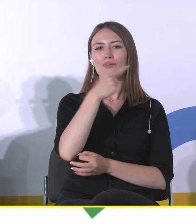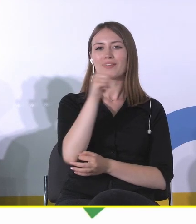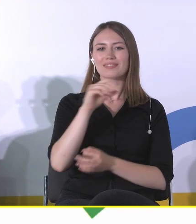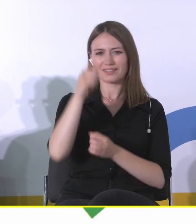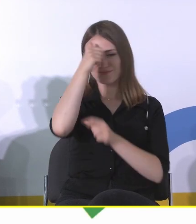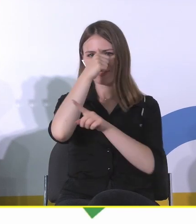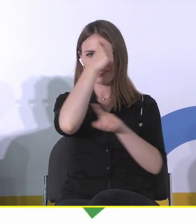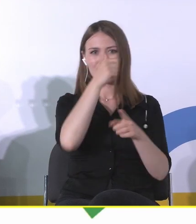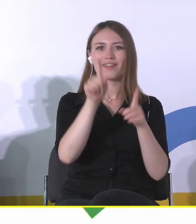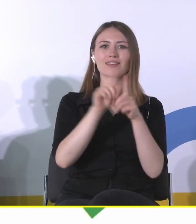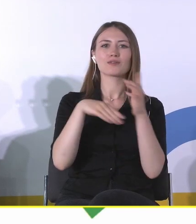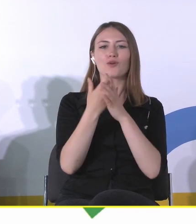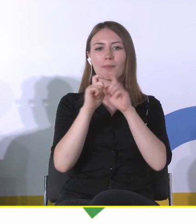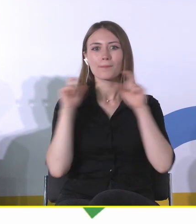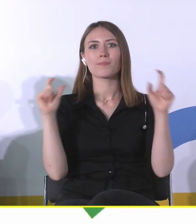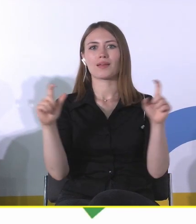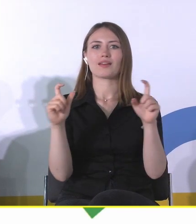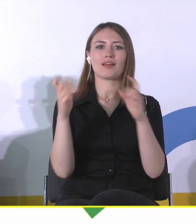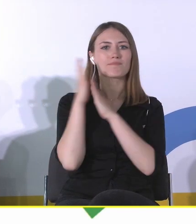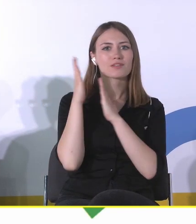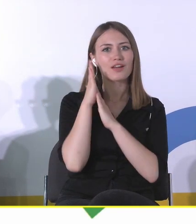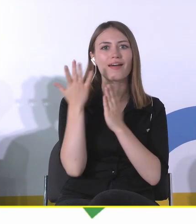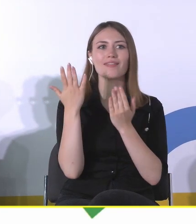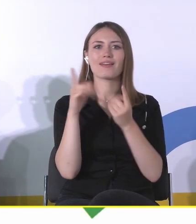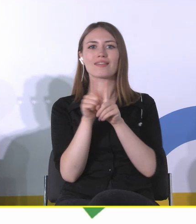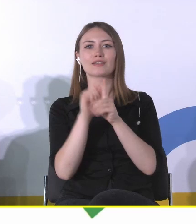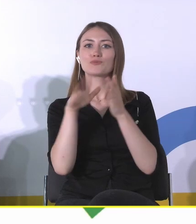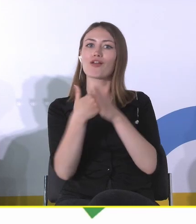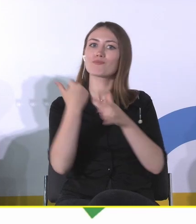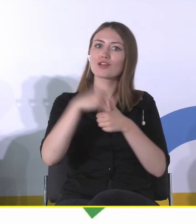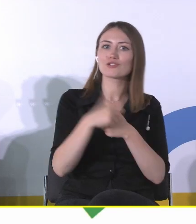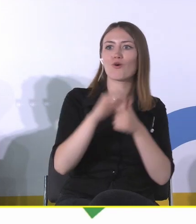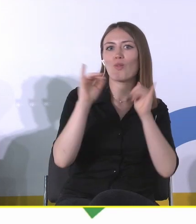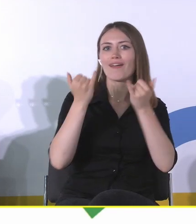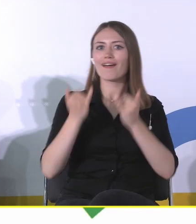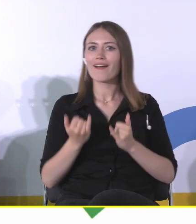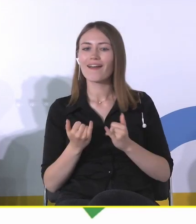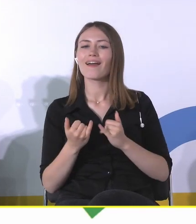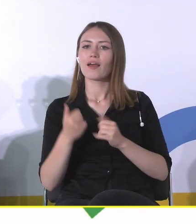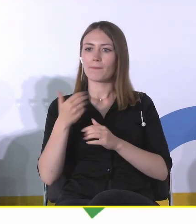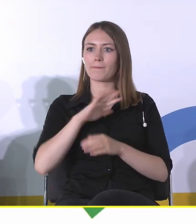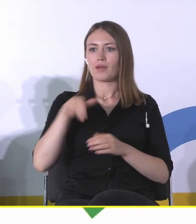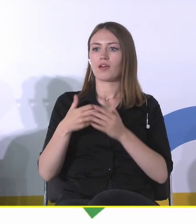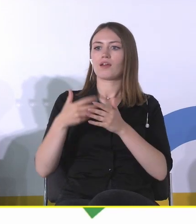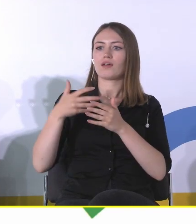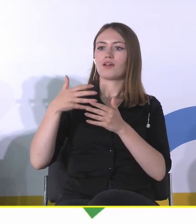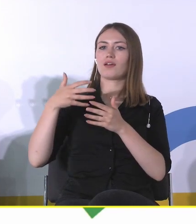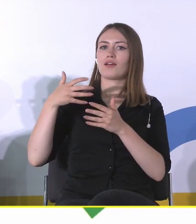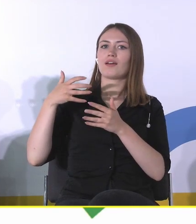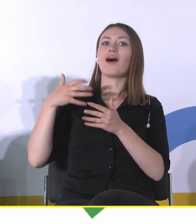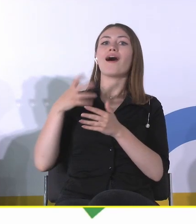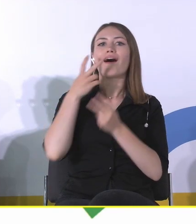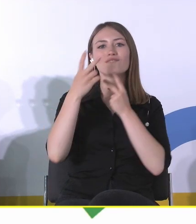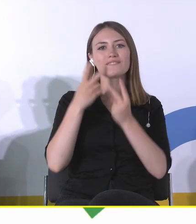mieszkanie, jakie ono było, czy przedszkole, jak to przedszkole było ukształtowane i tak cofając się coraz bardziej, widziałem, które z tych elementów w gruncie rzeczy